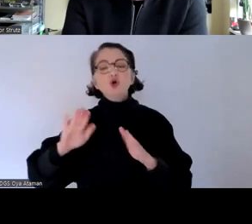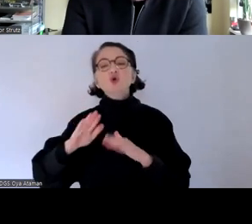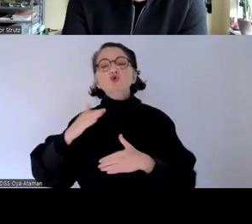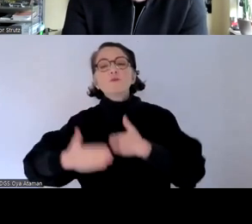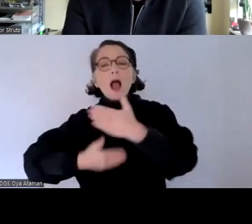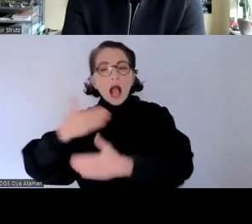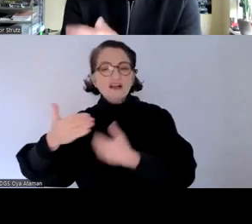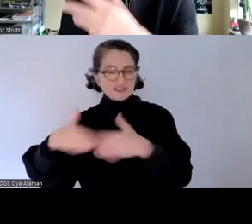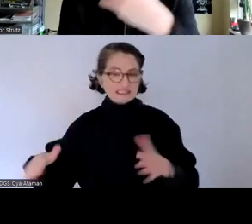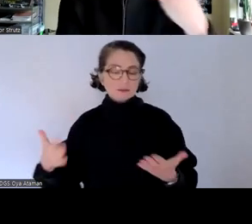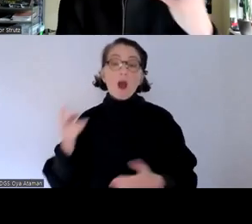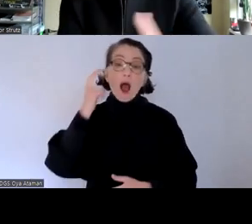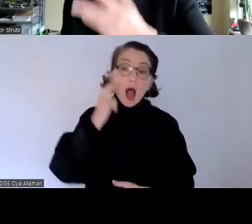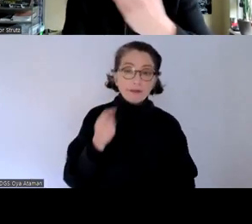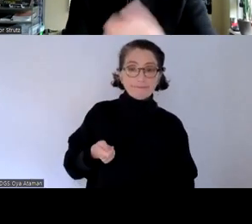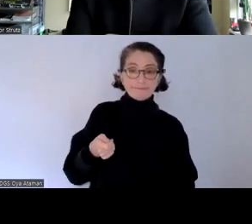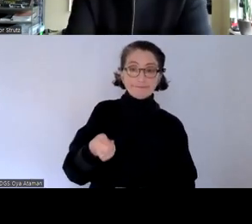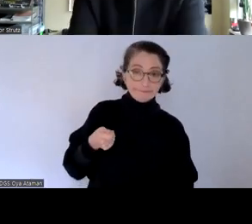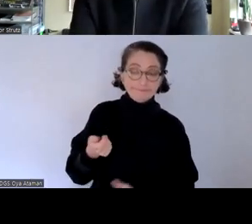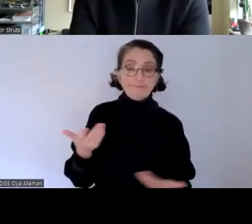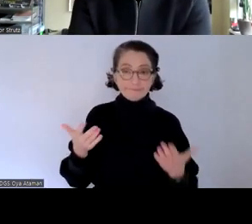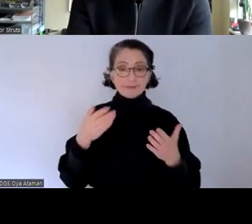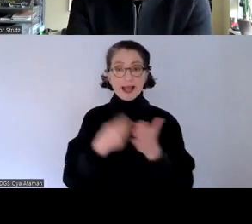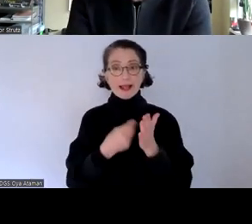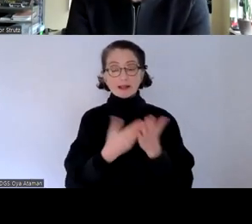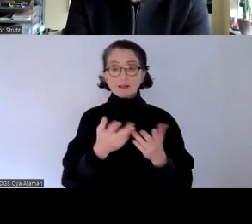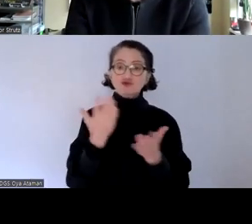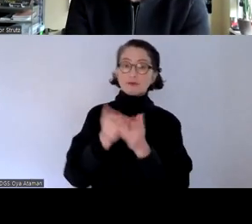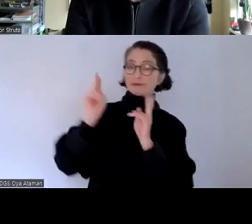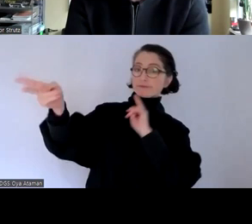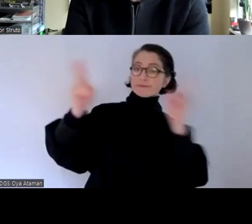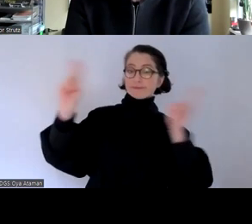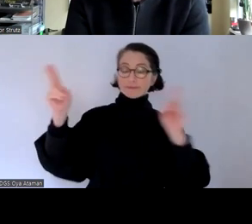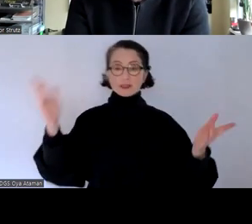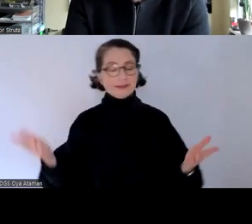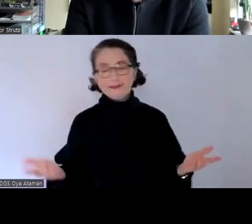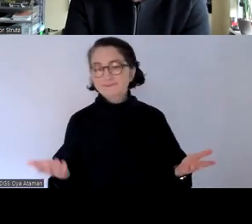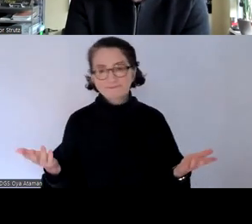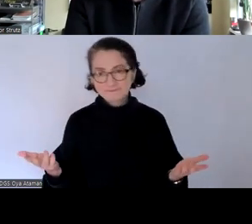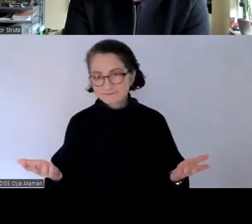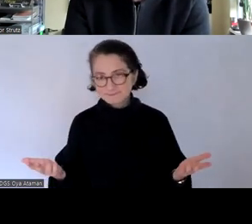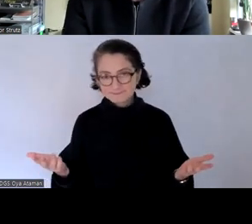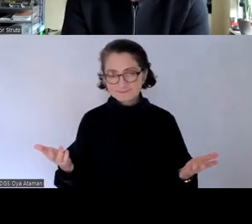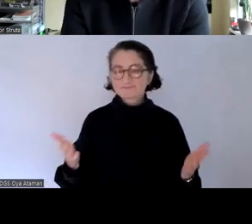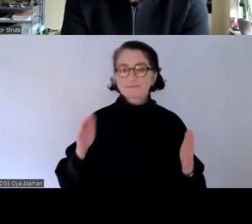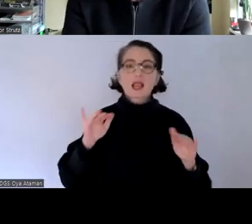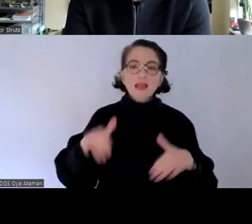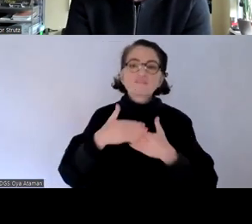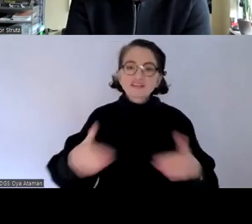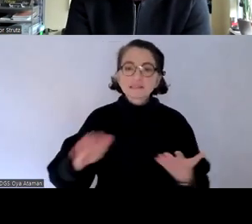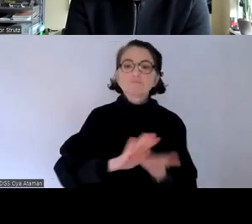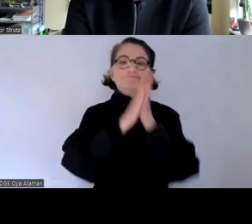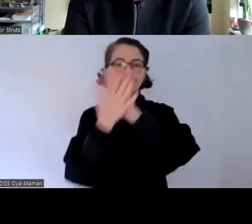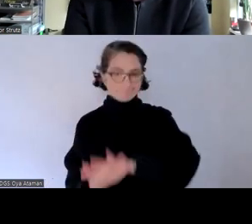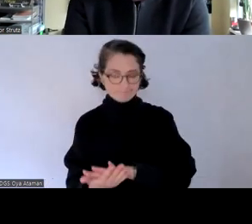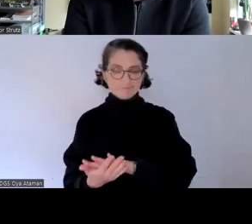selbstbedienungsterminals die natürlich in der öffentlichen stadtraum verbaut sind und dergleichen dafür gibt es dann eben übergangs fristen es wird